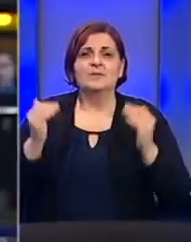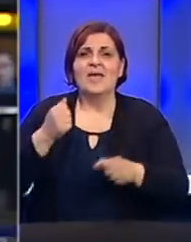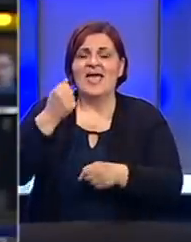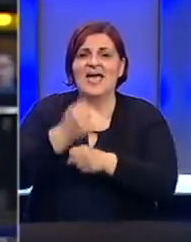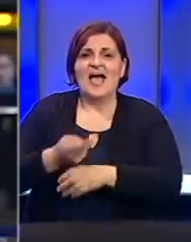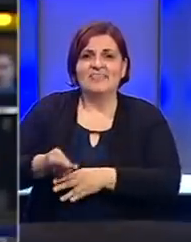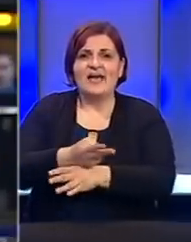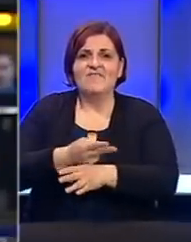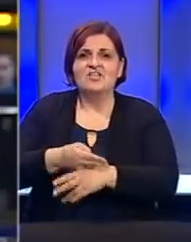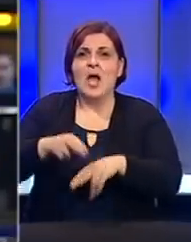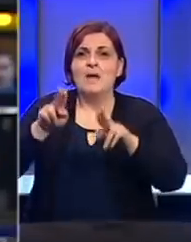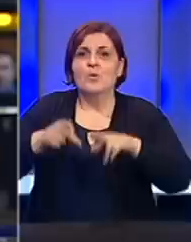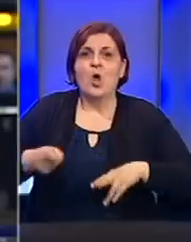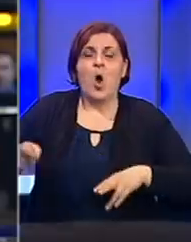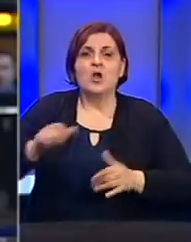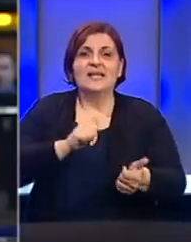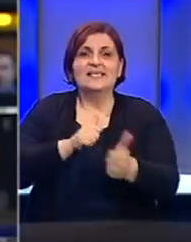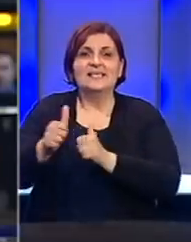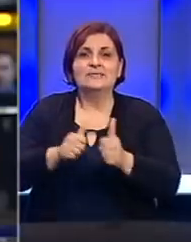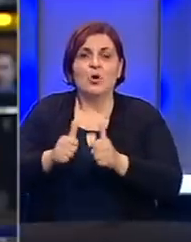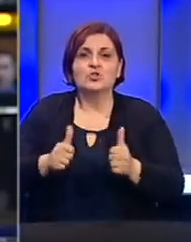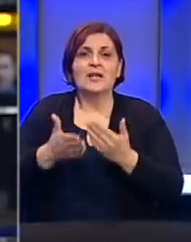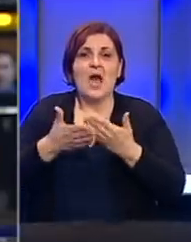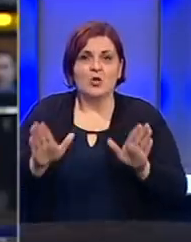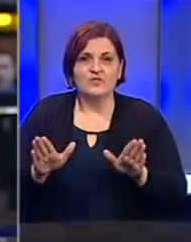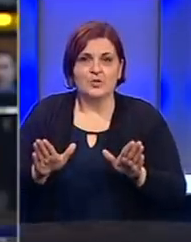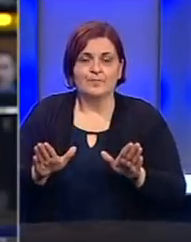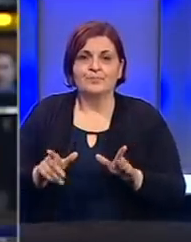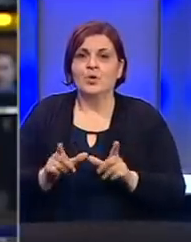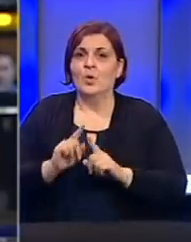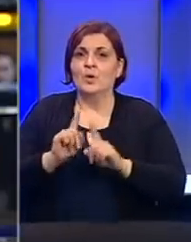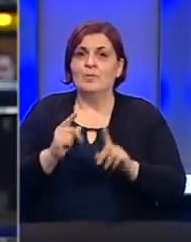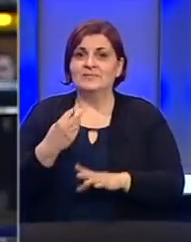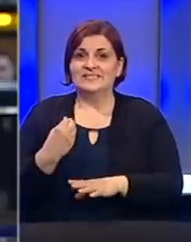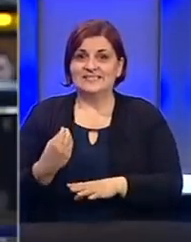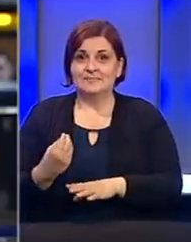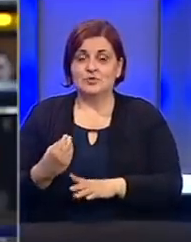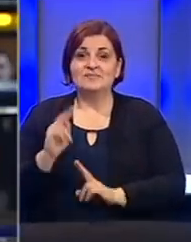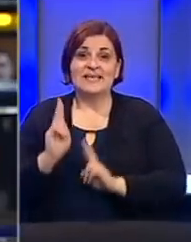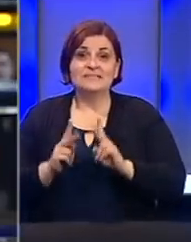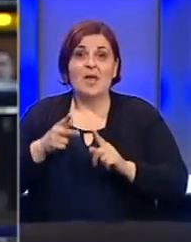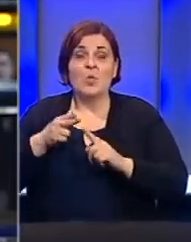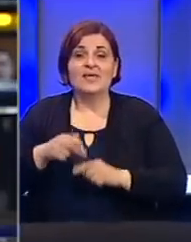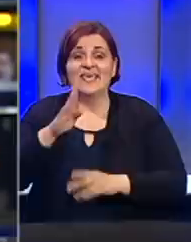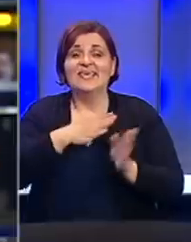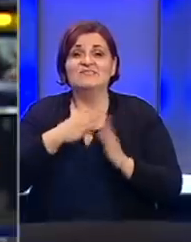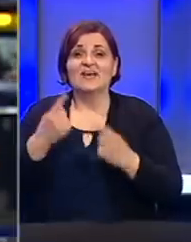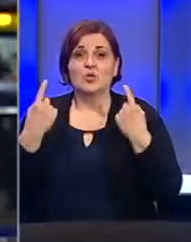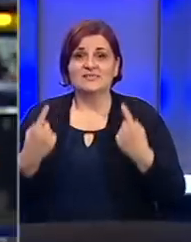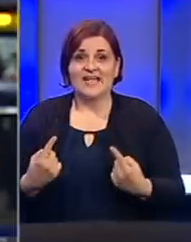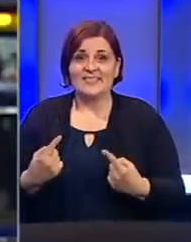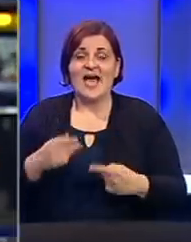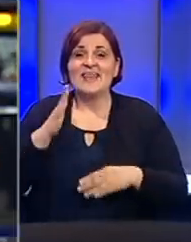prostorima, rad kafića, mogućnost organiziranja sportova na otvorenom. U Republici Srpskoj se razmatra ukidanje iz